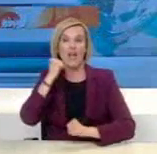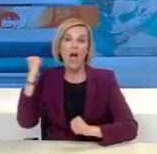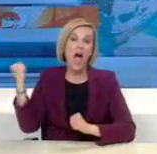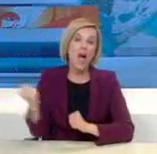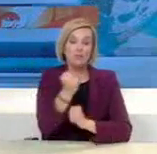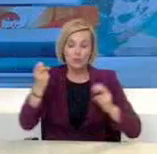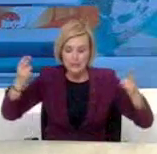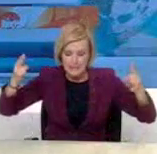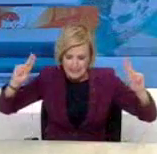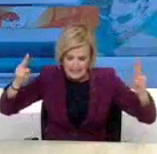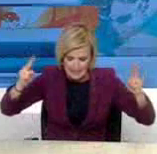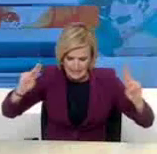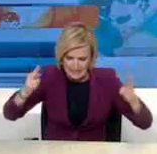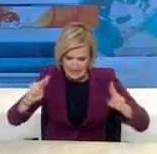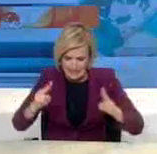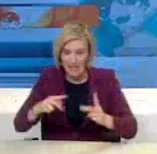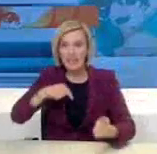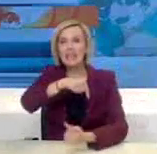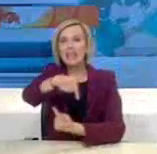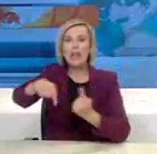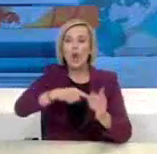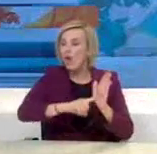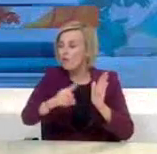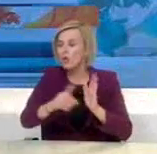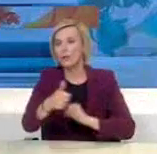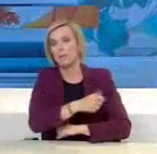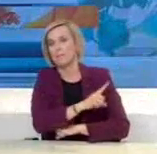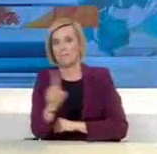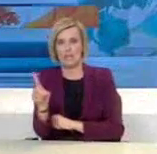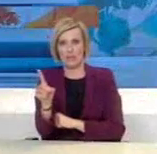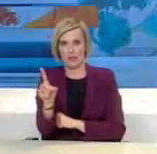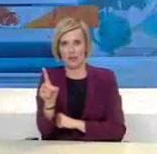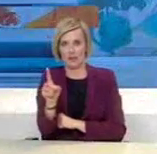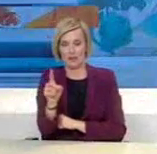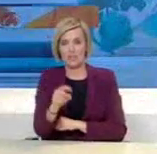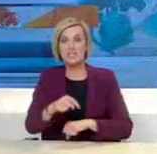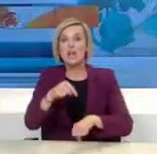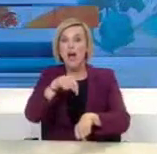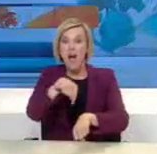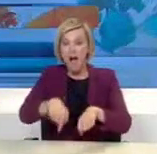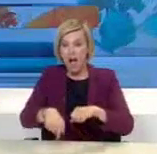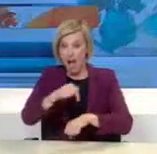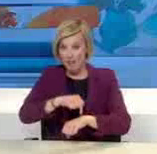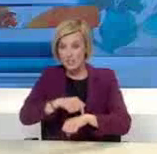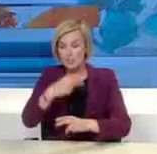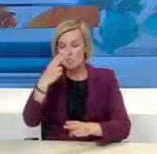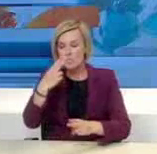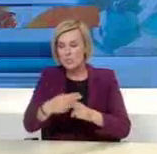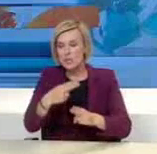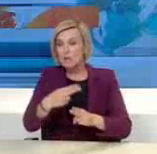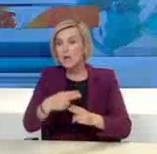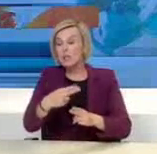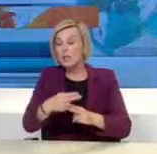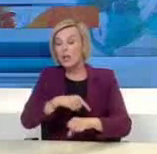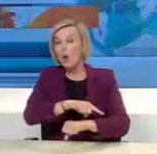περιορισμός της κυκλοφορίας. Οι ώρες είναι και θα παραμείνουν κρίσιμες. Οι συνεπείς